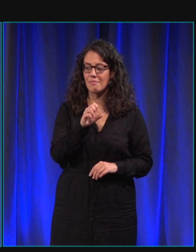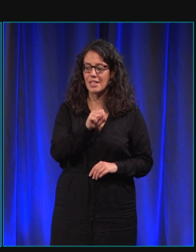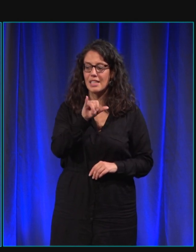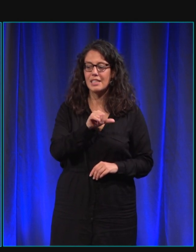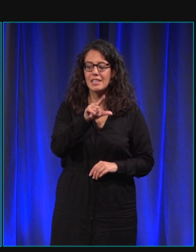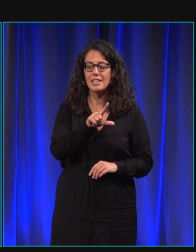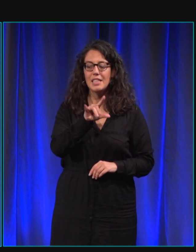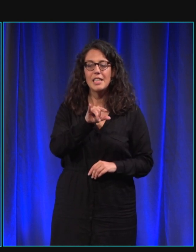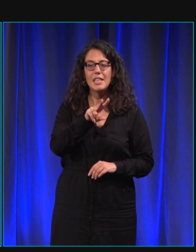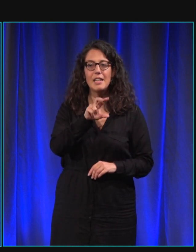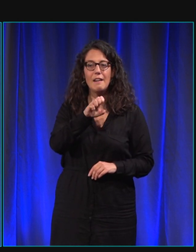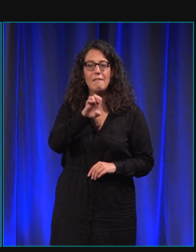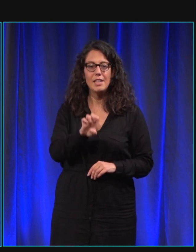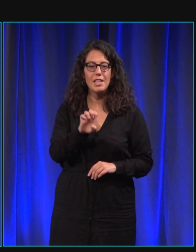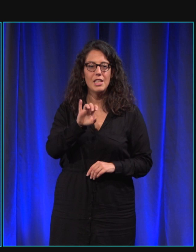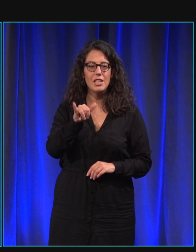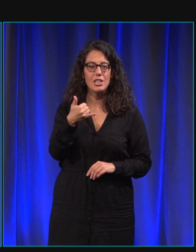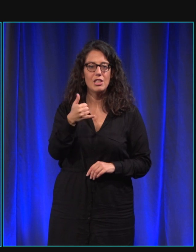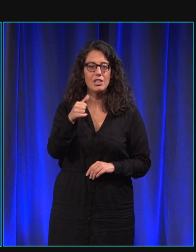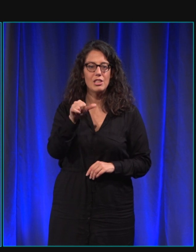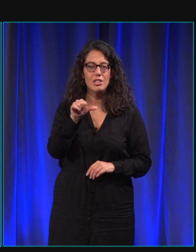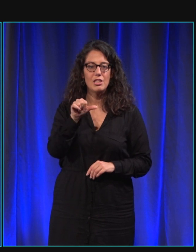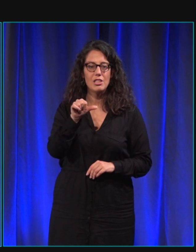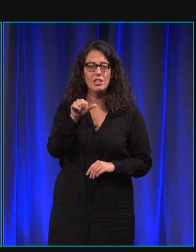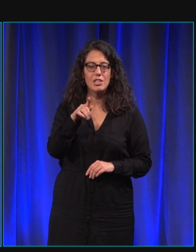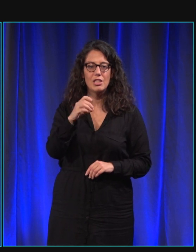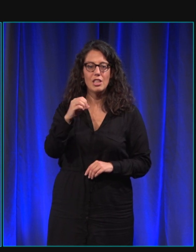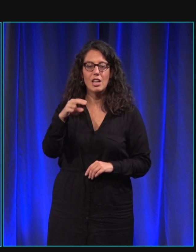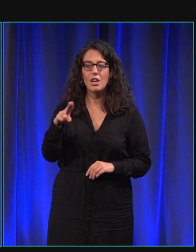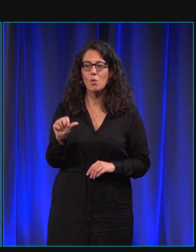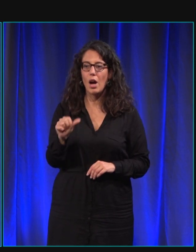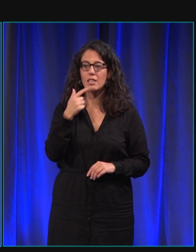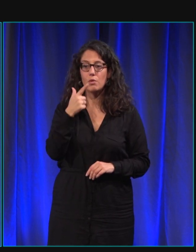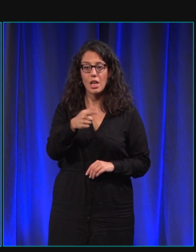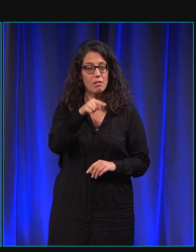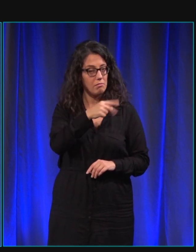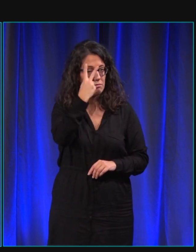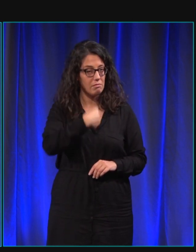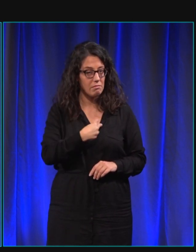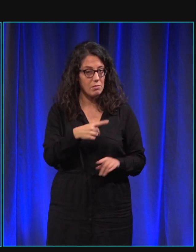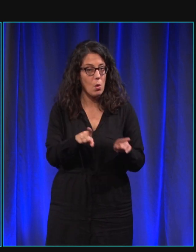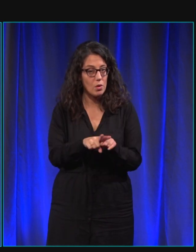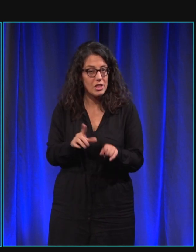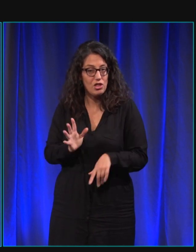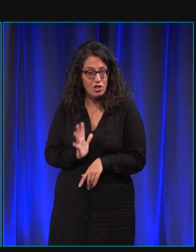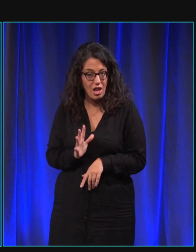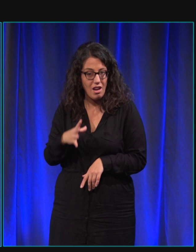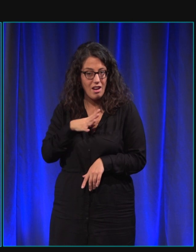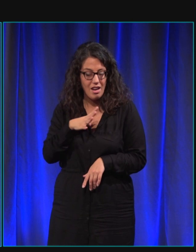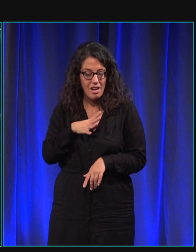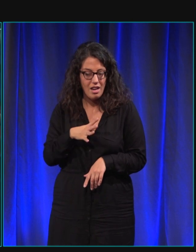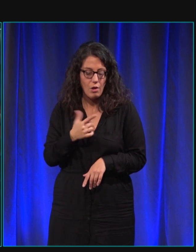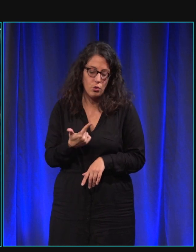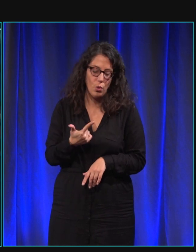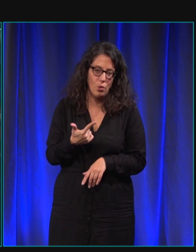Sylvie Diagoua, c'est un petit peu particulier, parce que vous êtes à la fois non voyante et bénéficiaire d'un chien, enfin, d'un chien, je dois dire